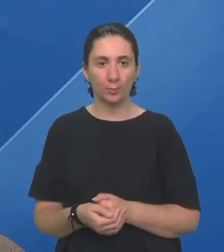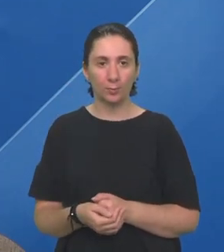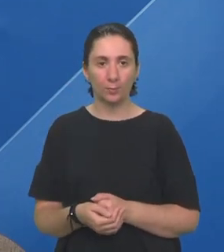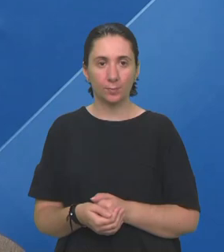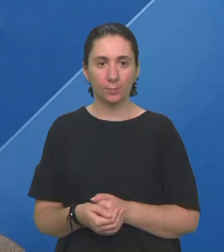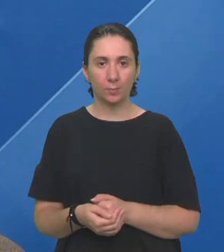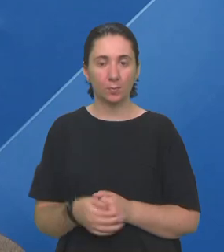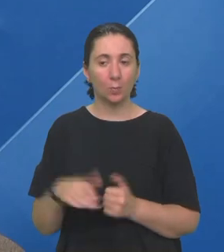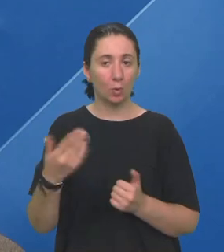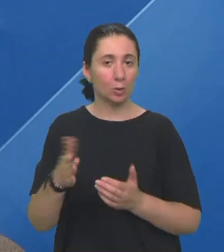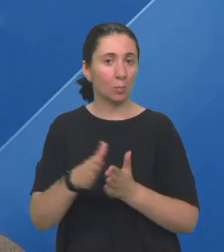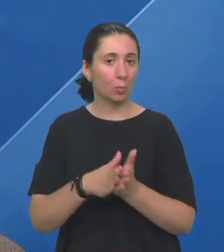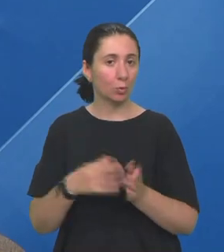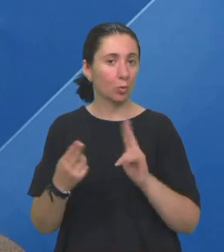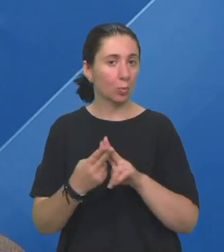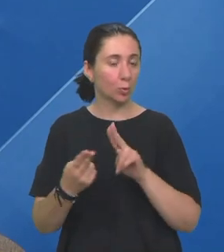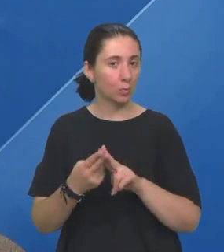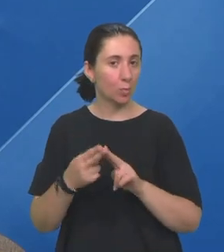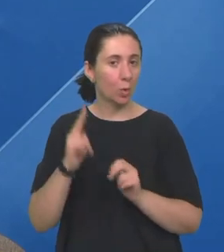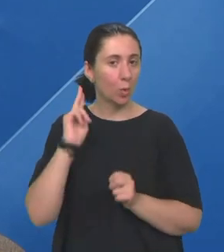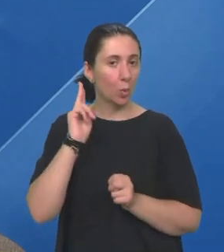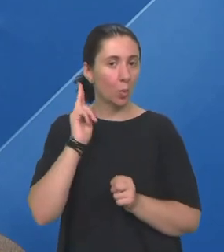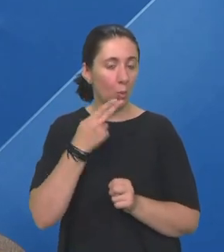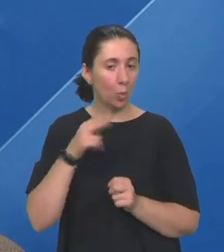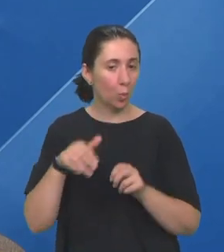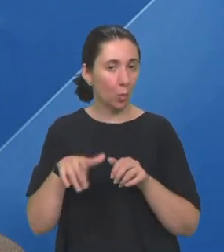I onda sam počela upoznavati gluhe ljude